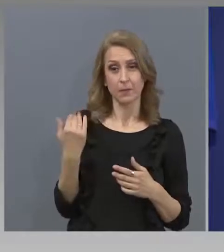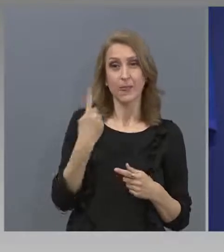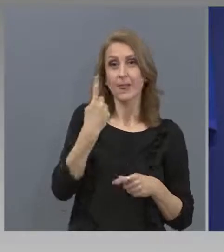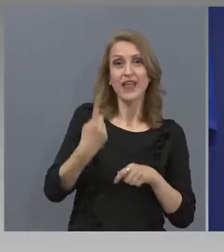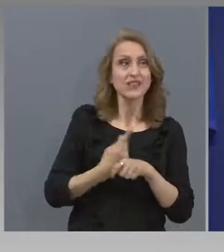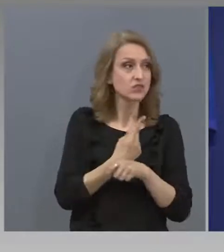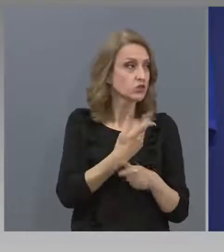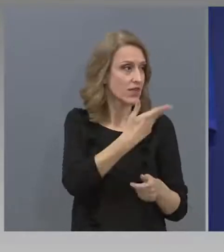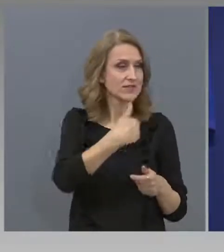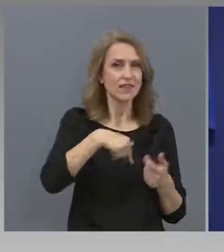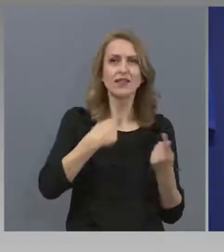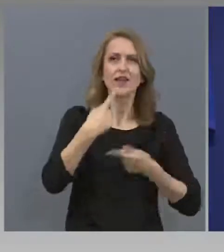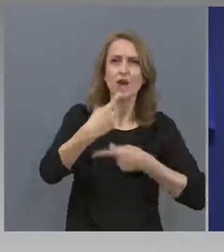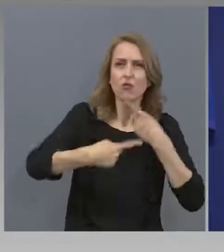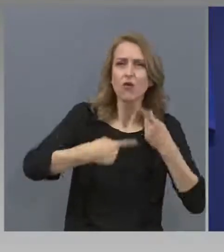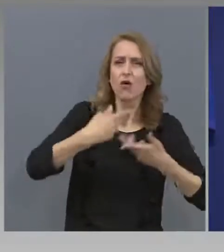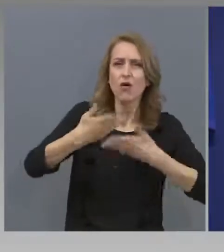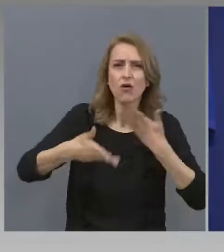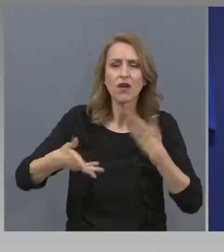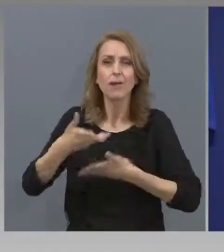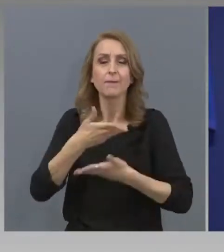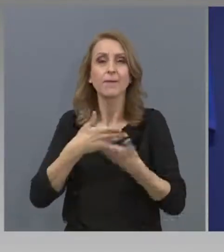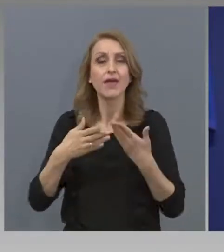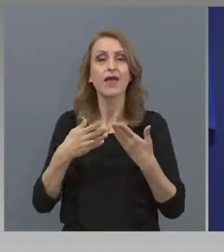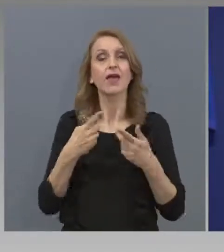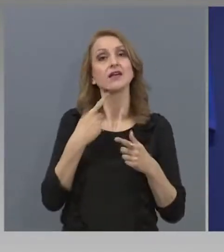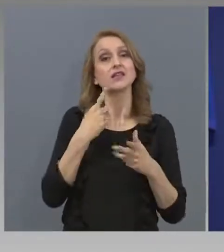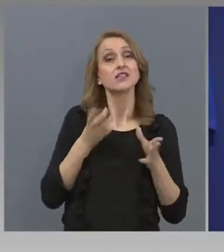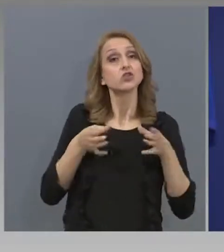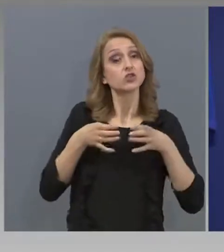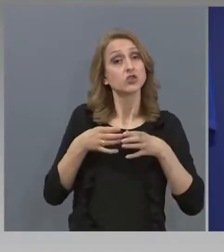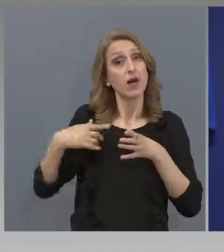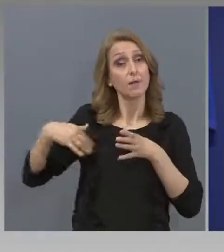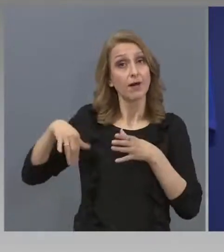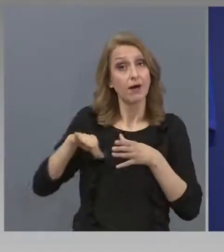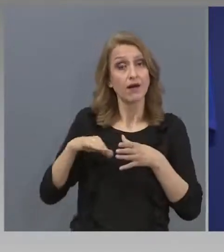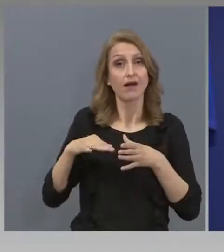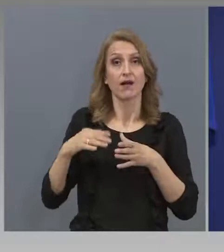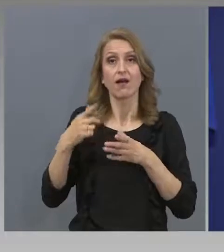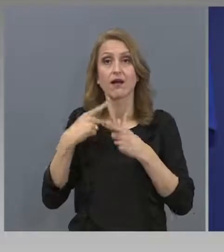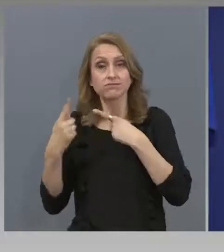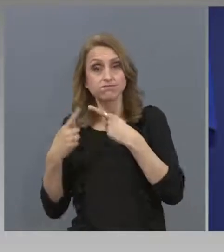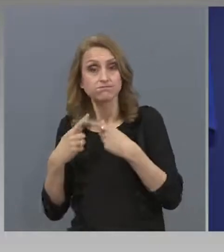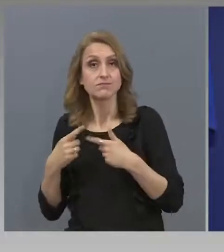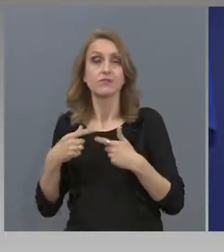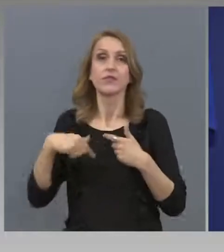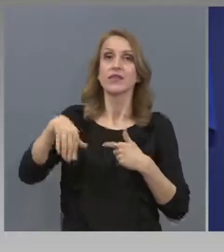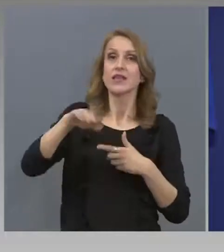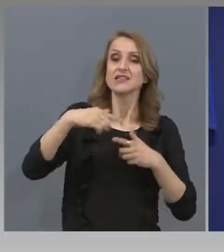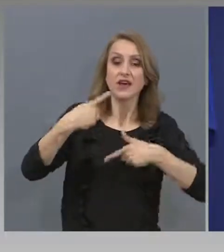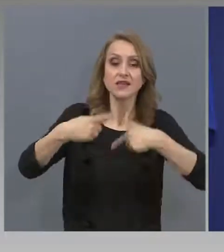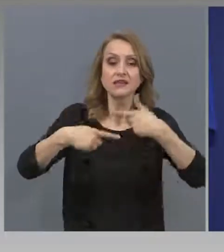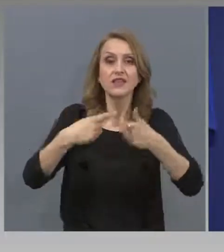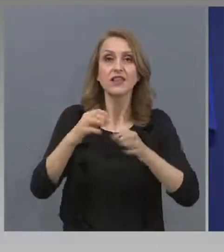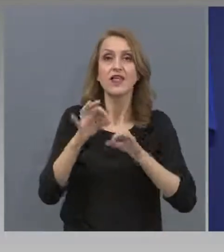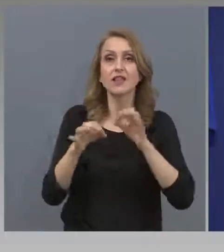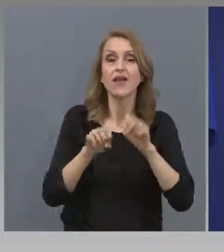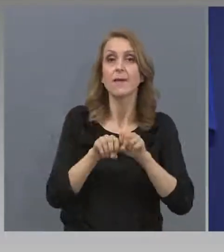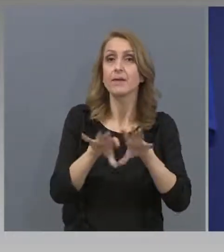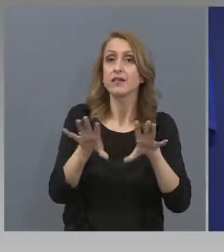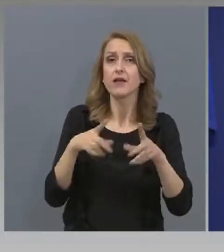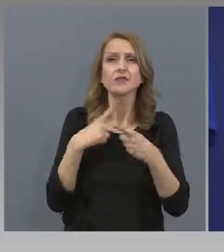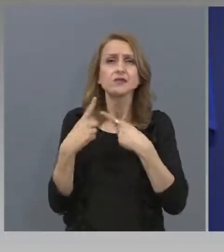ние сме направили разискване и същава по отношение на тенденциите в развитието на заболяването, на епидемията и сме